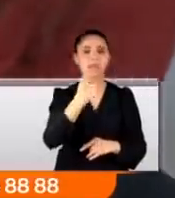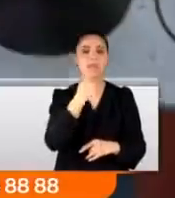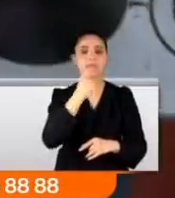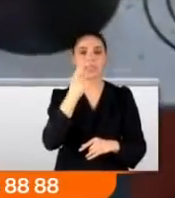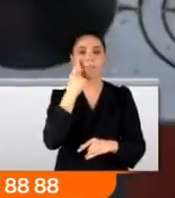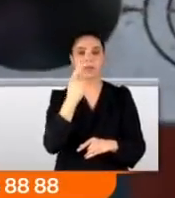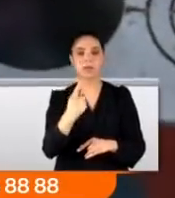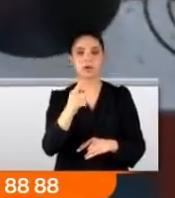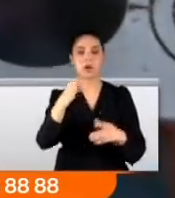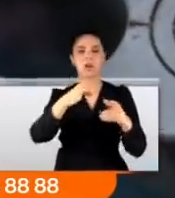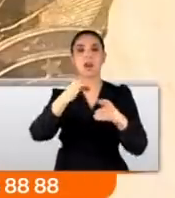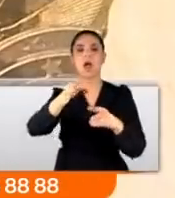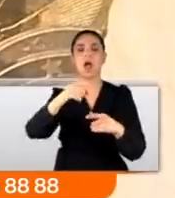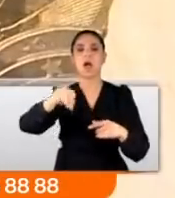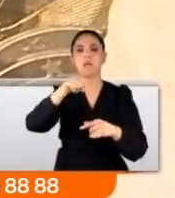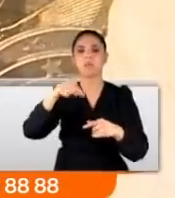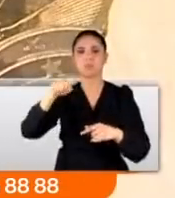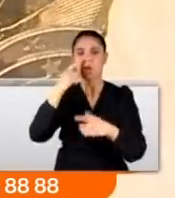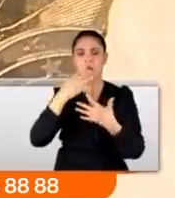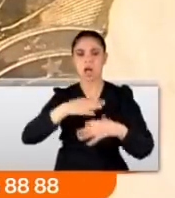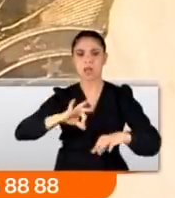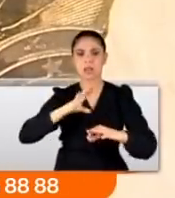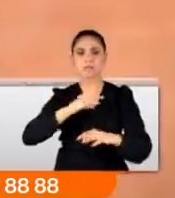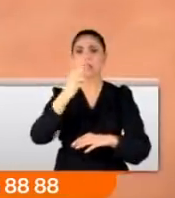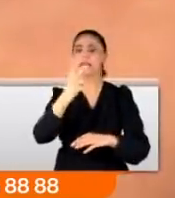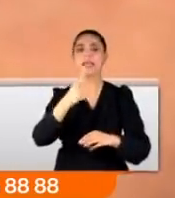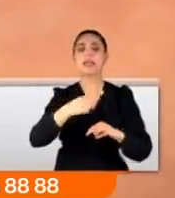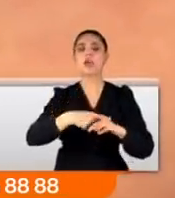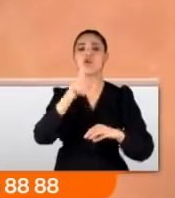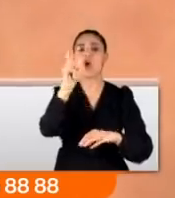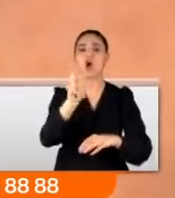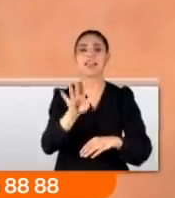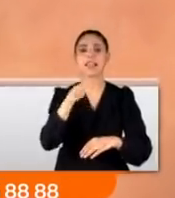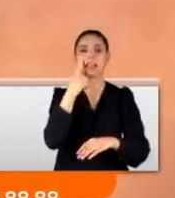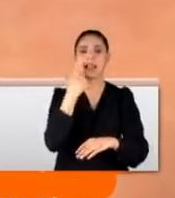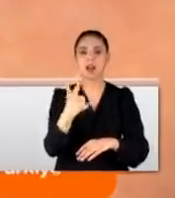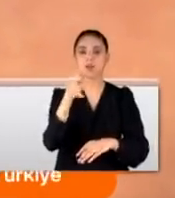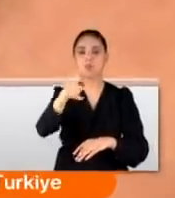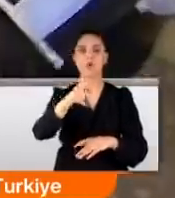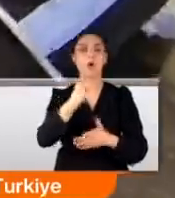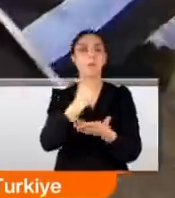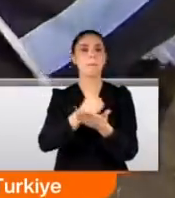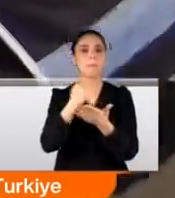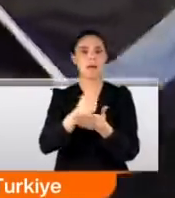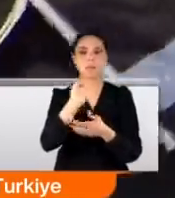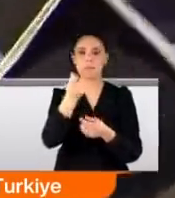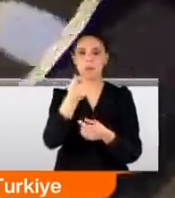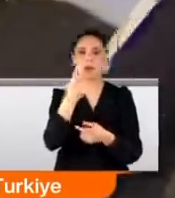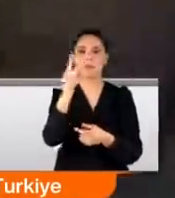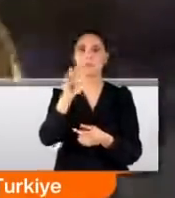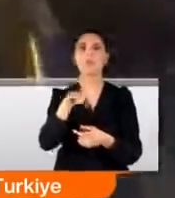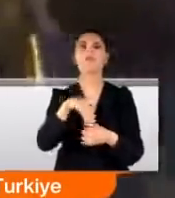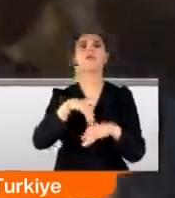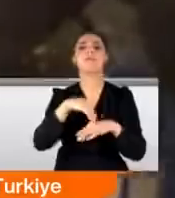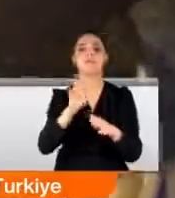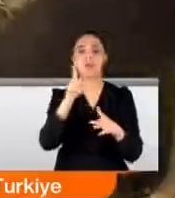plakalara halka oluşturmak. İki euro yaklaşık 18 lira ediyor. Bastıkları işte bu sahte paranın maliyeti ise bir lira bile